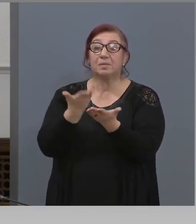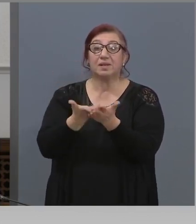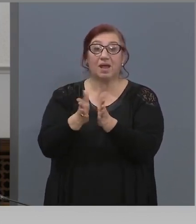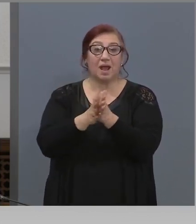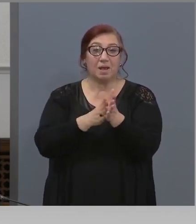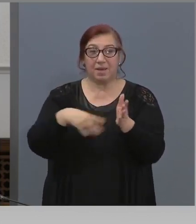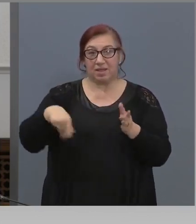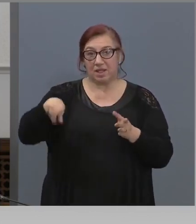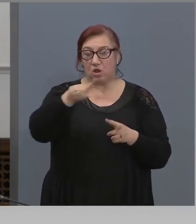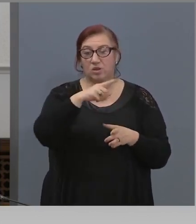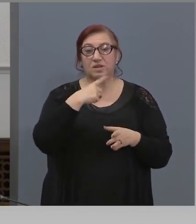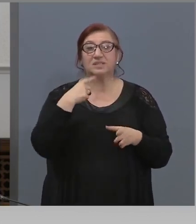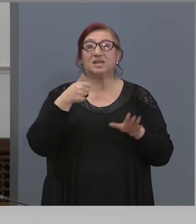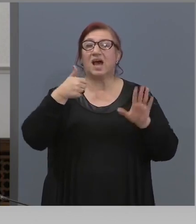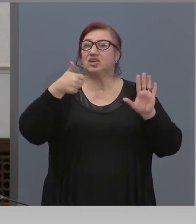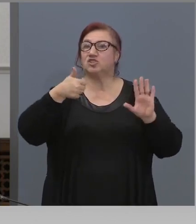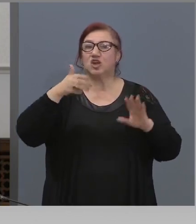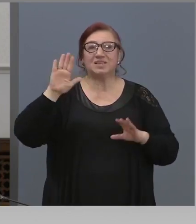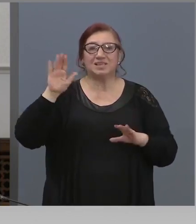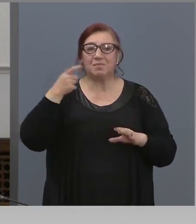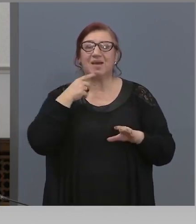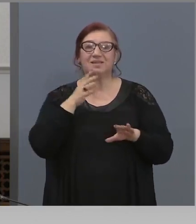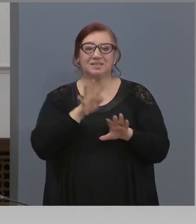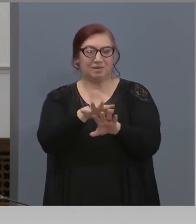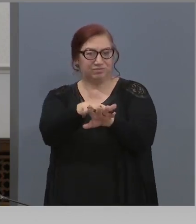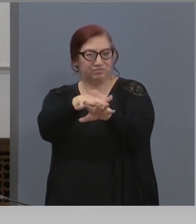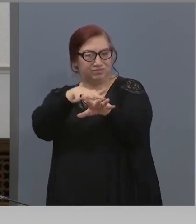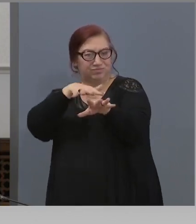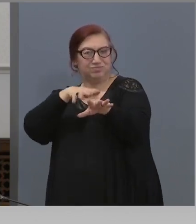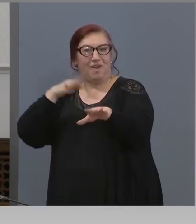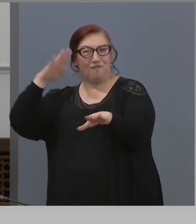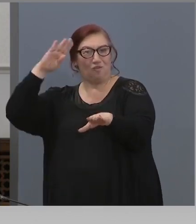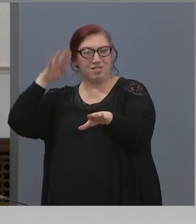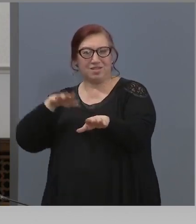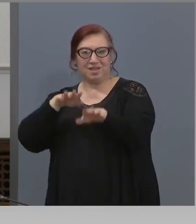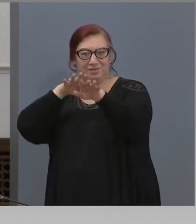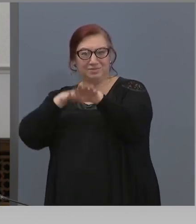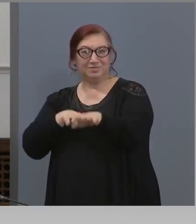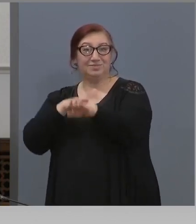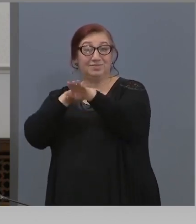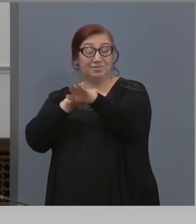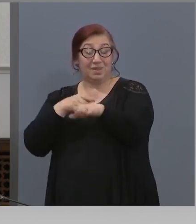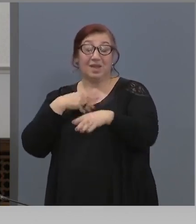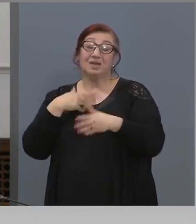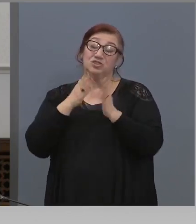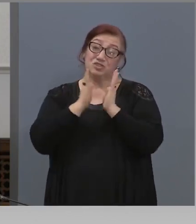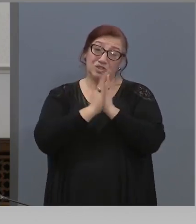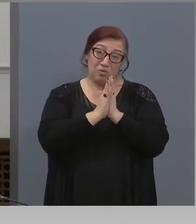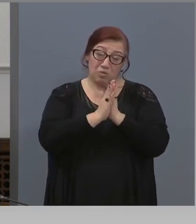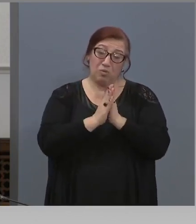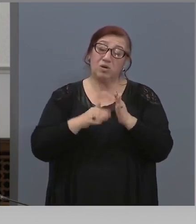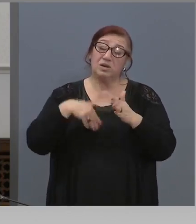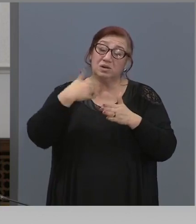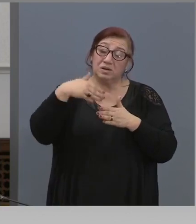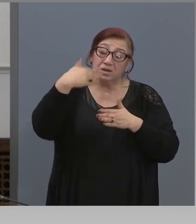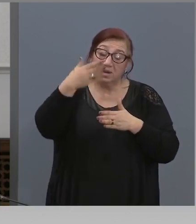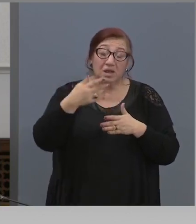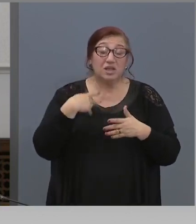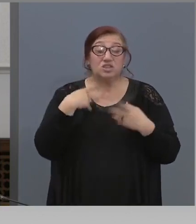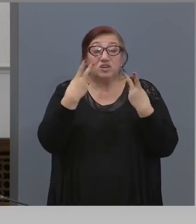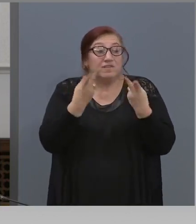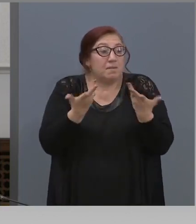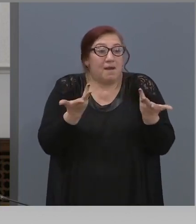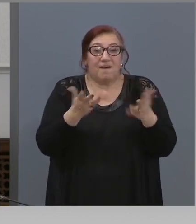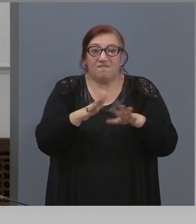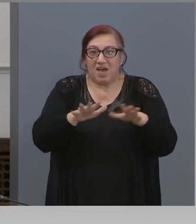6 май и за парада на 6 май. така, че, ще ви помоля до тогава, ситуацията ще ни покаже. докторите